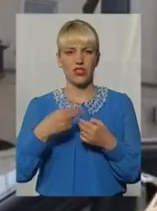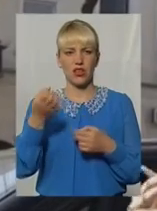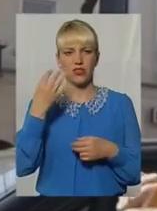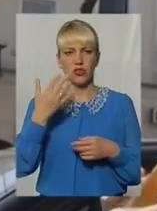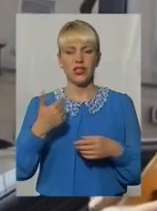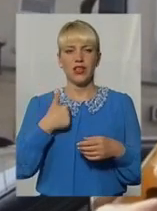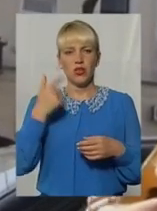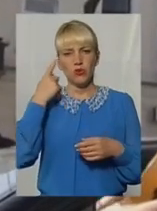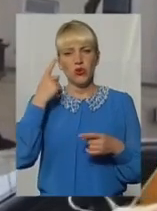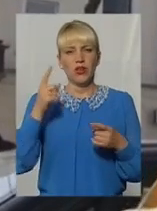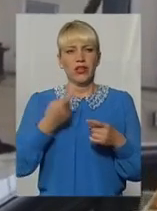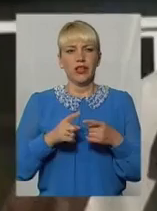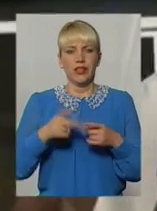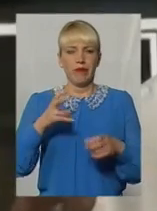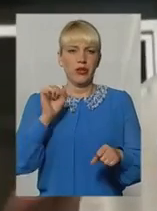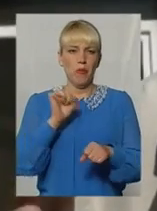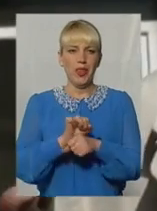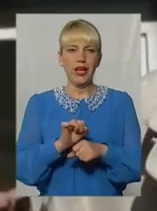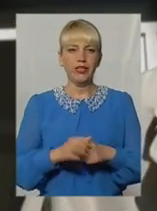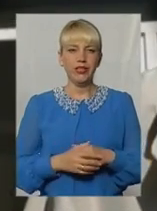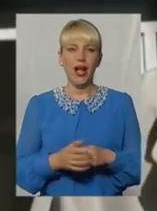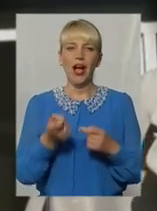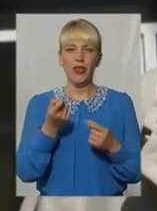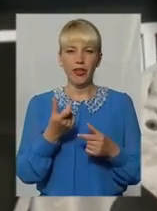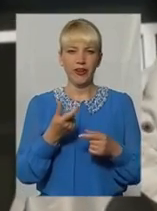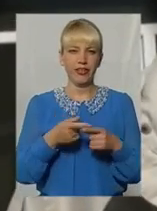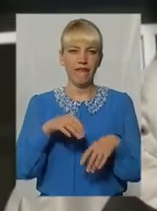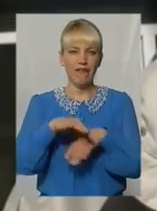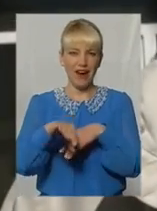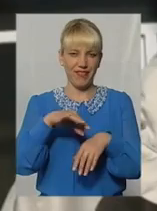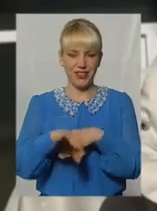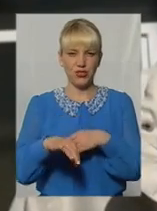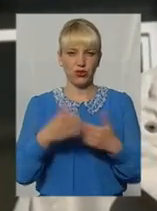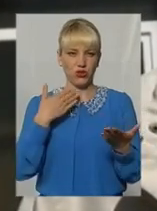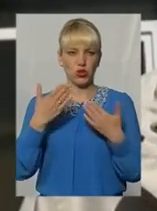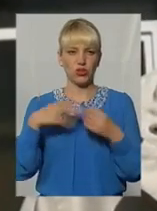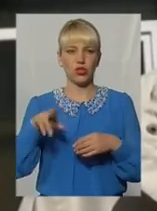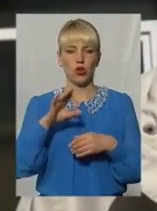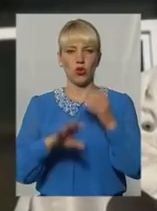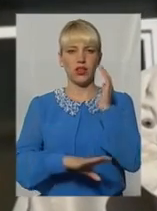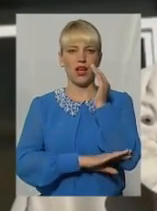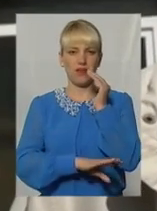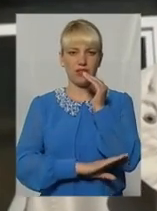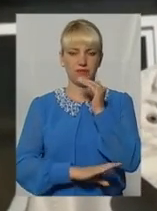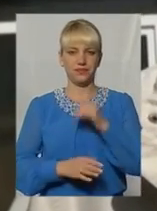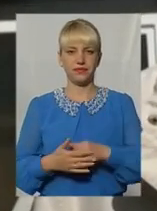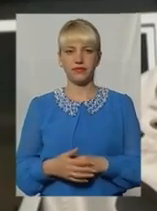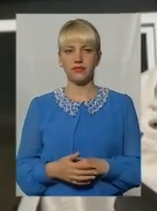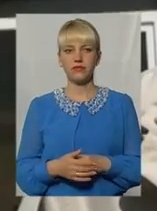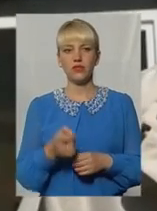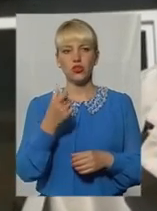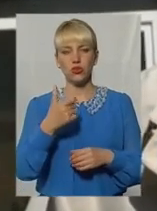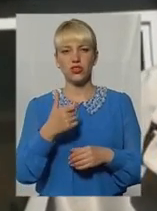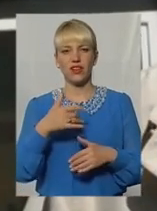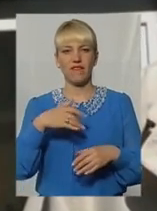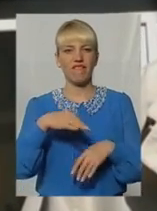Я думаю, що їм треба зупинитися. Трохи варварсько підноситься до дерева. Трохи